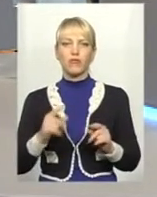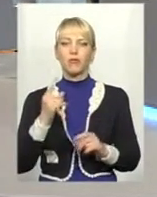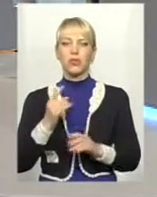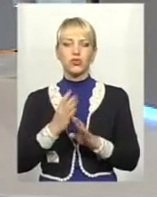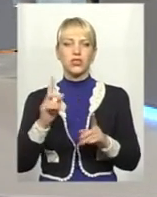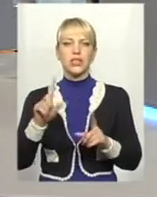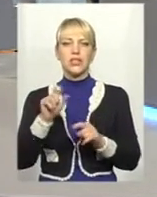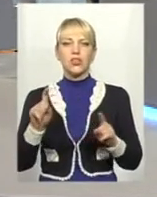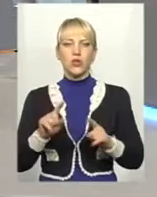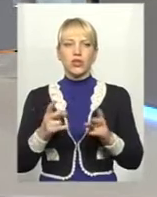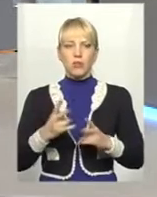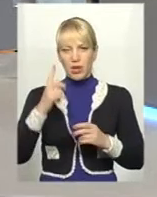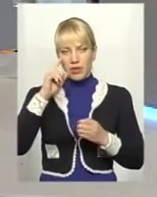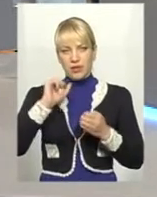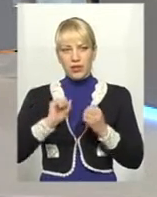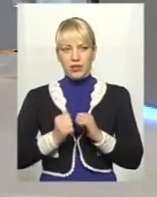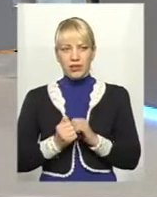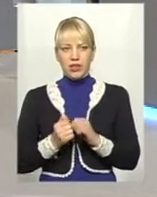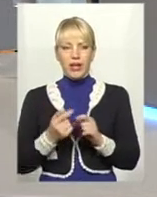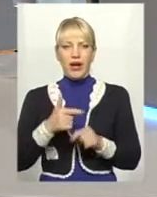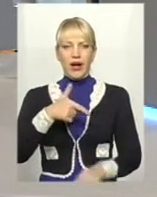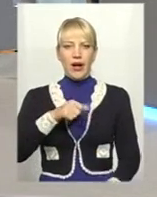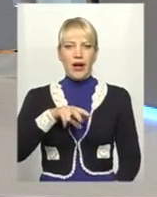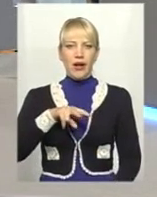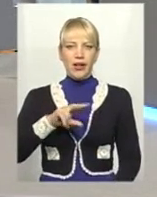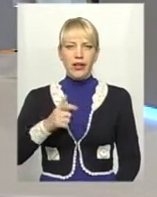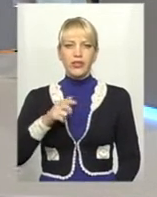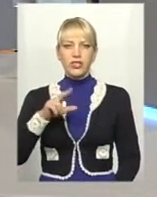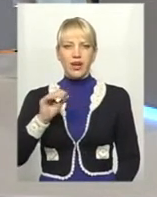пам'ятати, за що нинішнє покоління має пам'ятати Якова Гальчевського? Будь ласка.